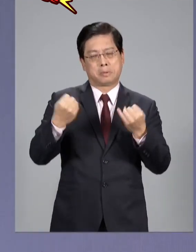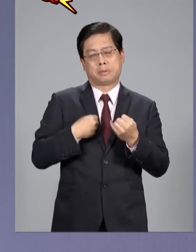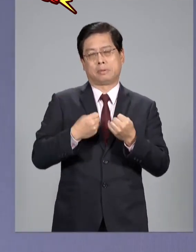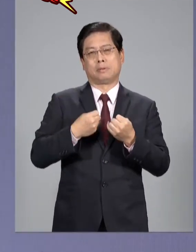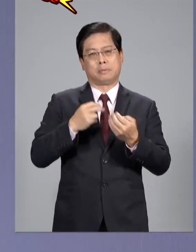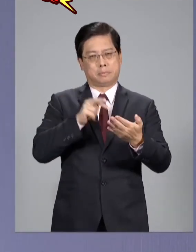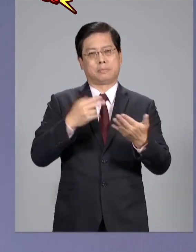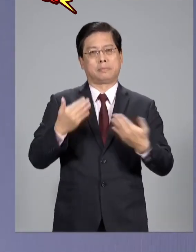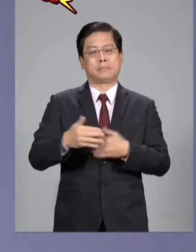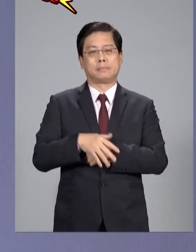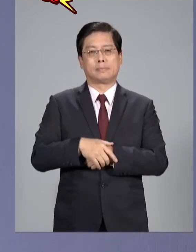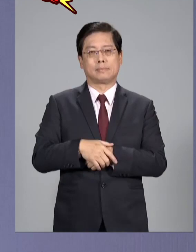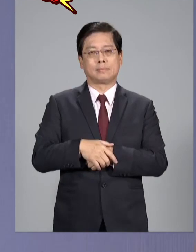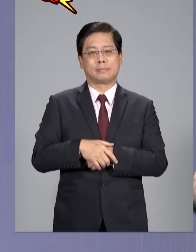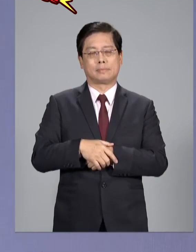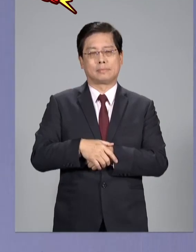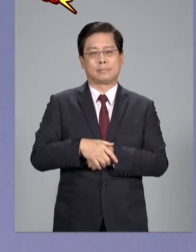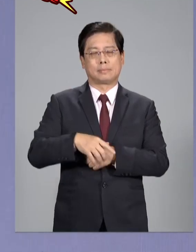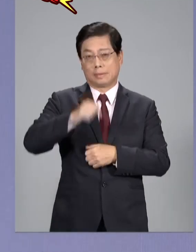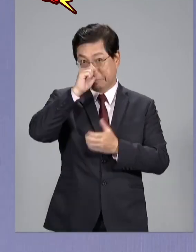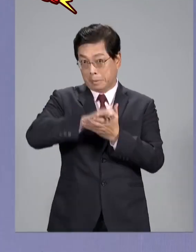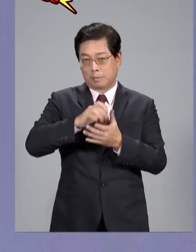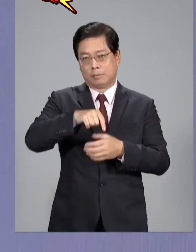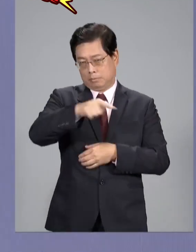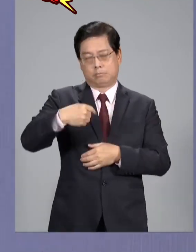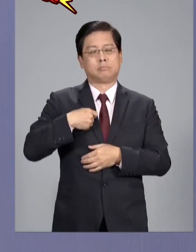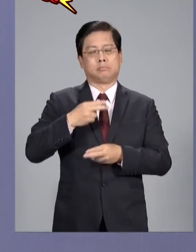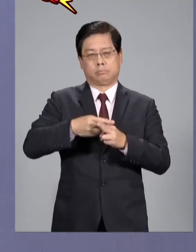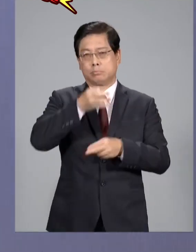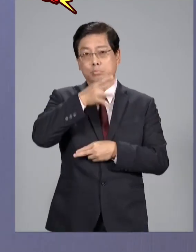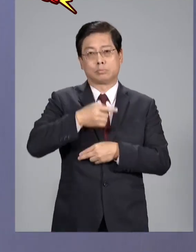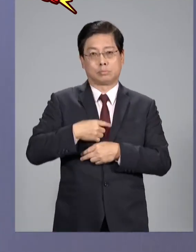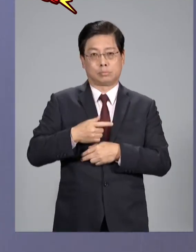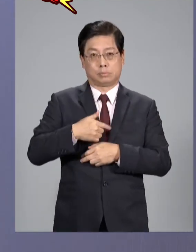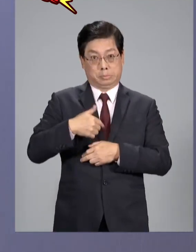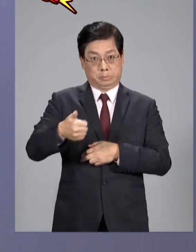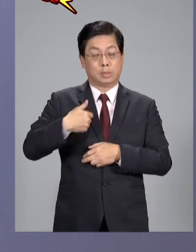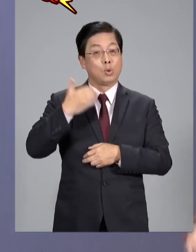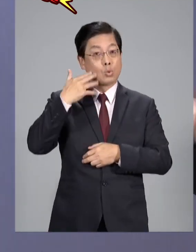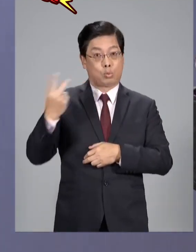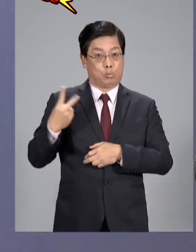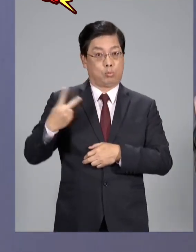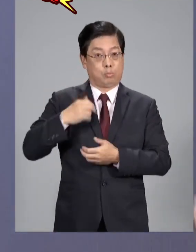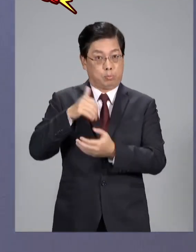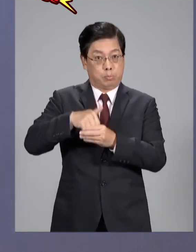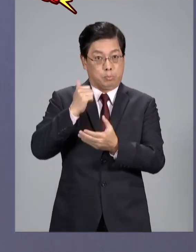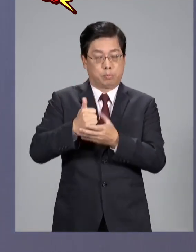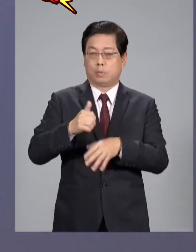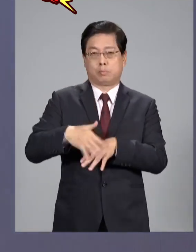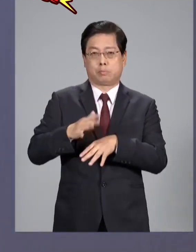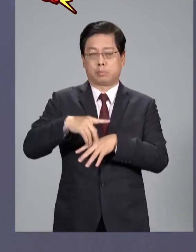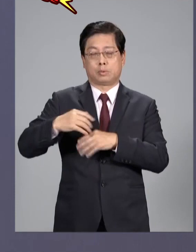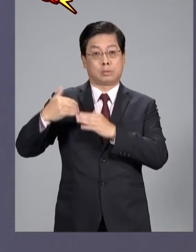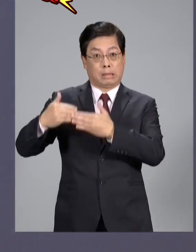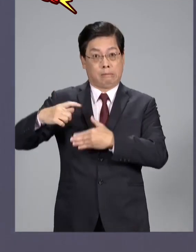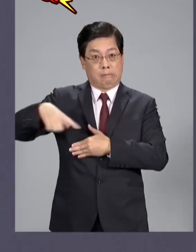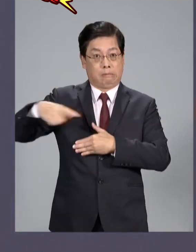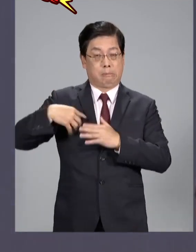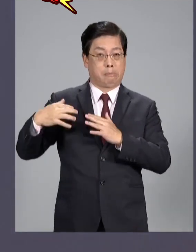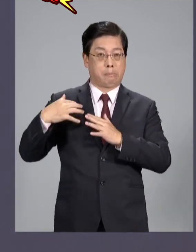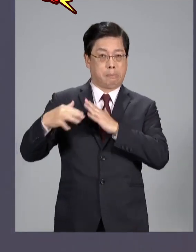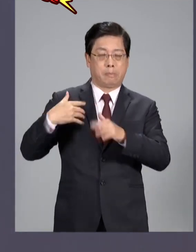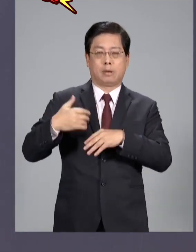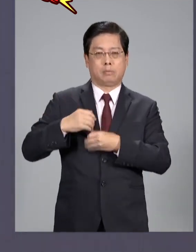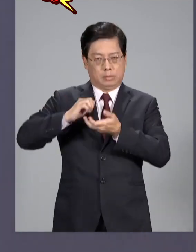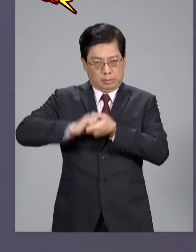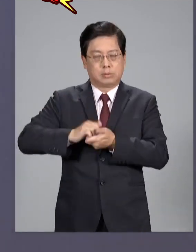話嘛所以各位好朋友我們有信心侯康如果當選兩岸不會對撞因為我們一定要設